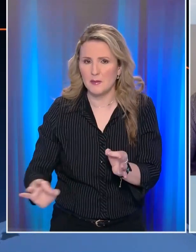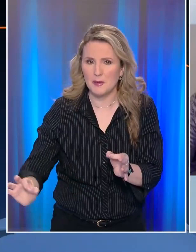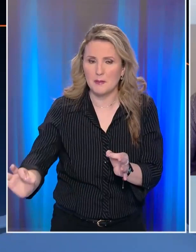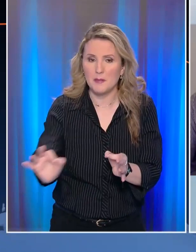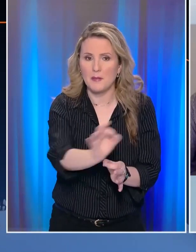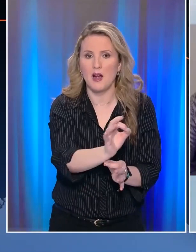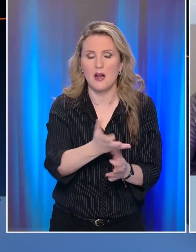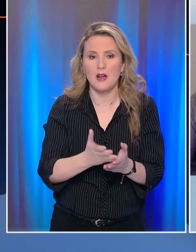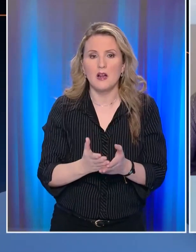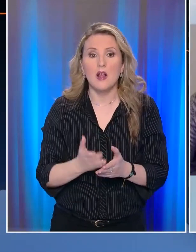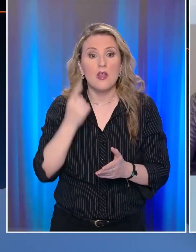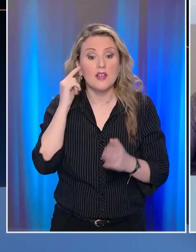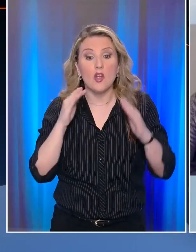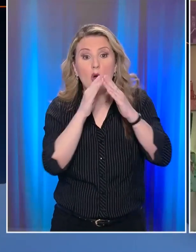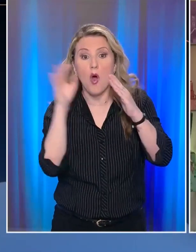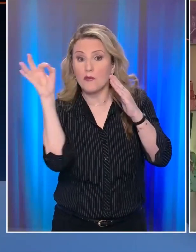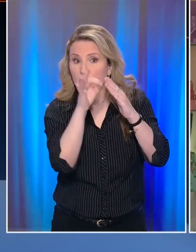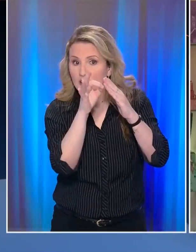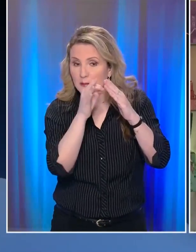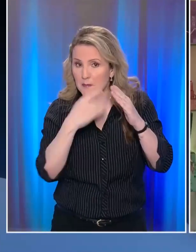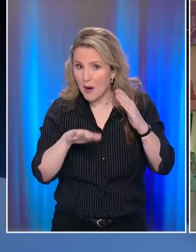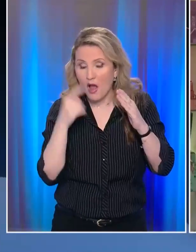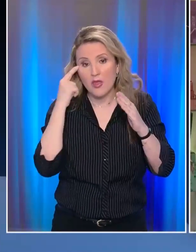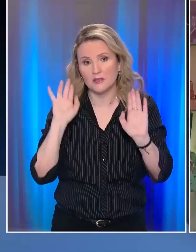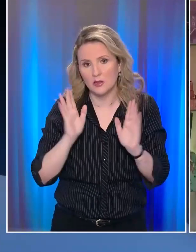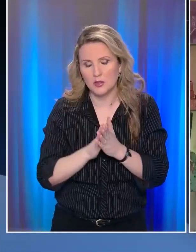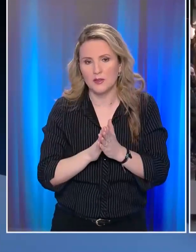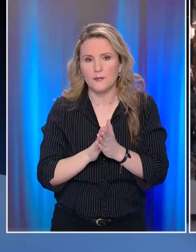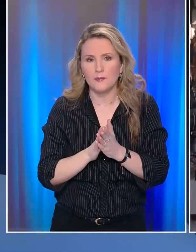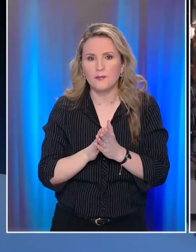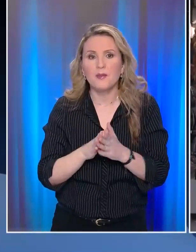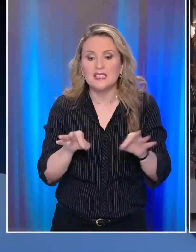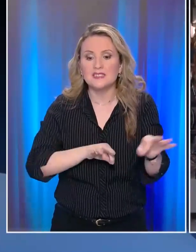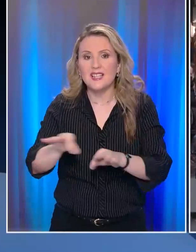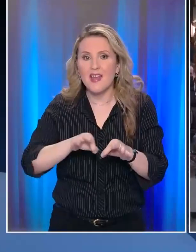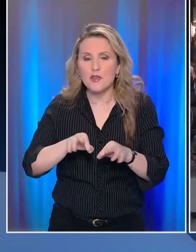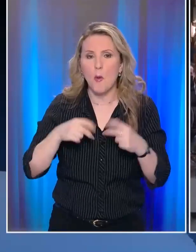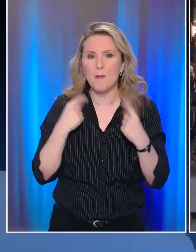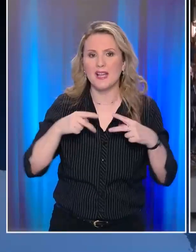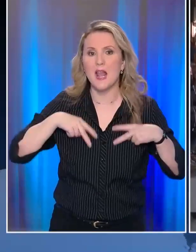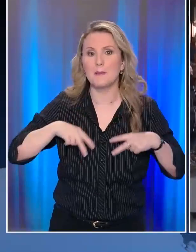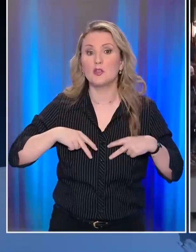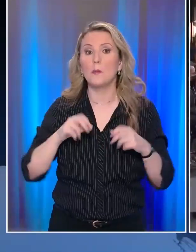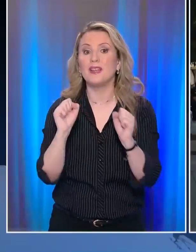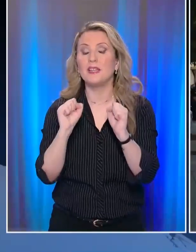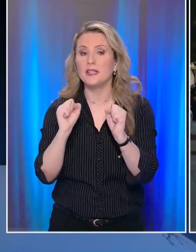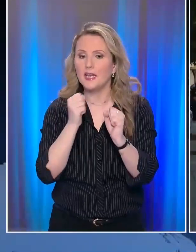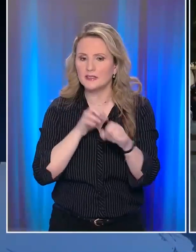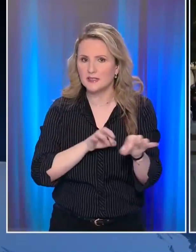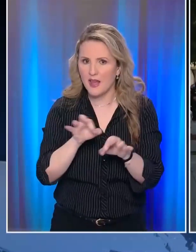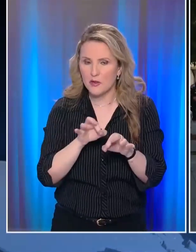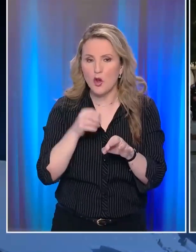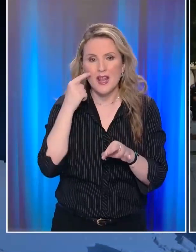δεν ξέρω αν έχουμε φτάσει στο αποκορύφωμα Ο οδικός χάρτης των οποίων καταρτίζουν τα μέλη της Επιτροπής των Ειδικών του Υπουργείου Υγείας Θα